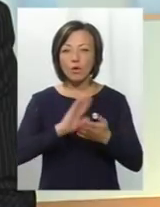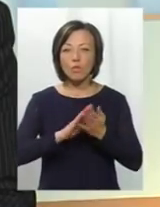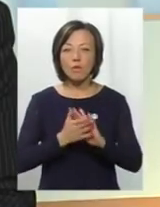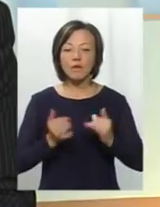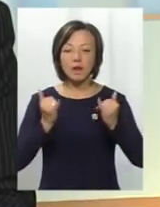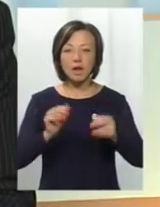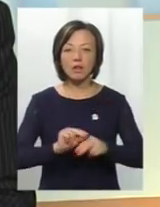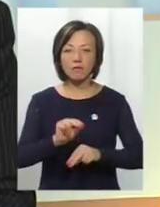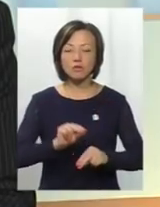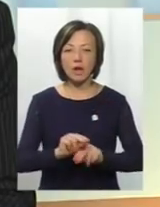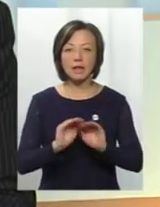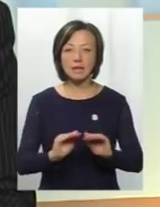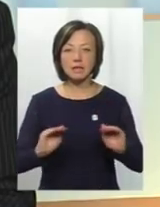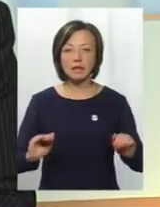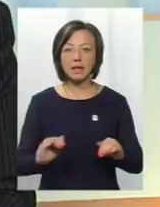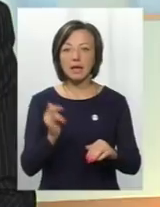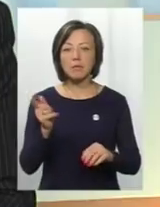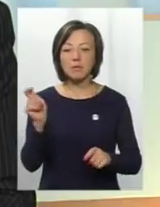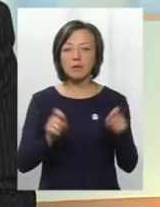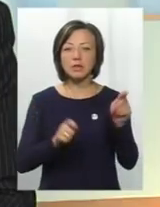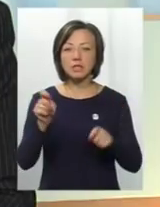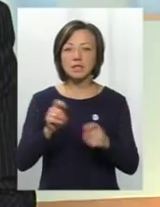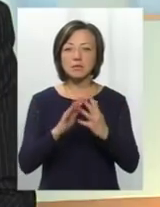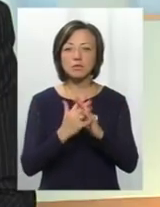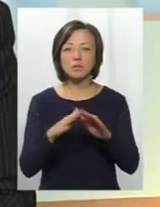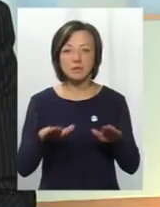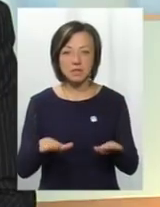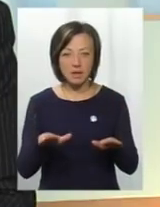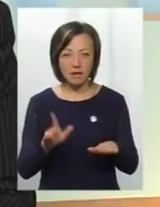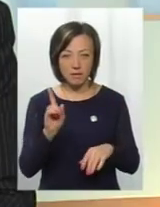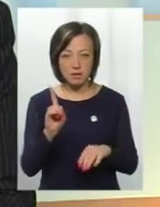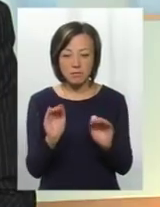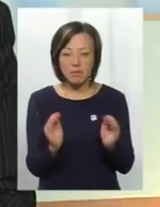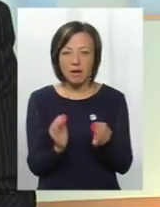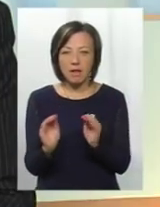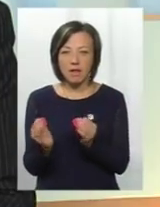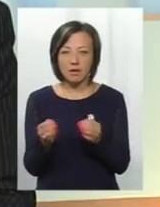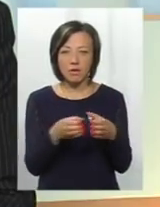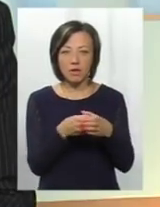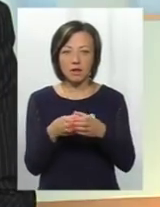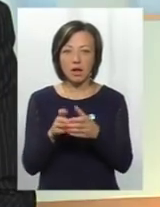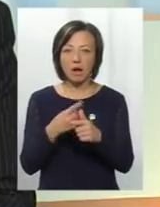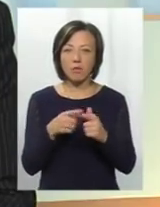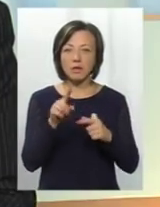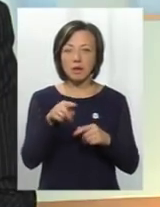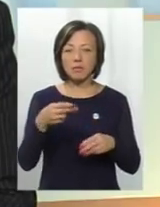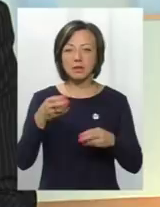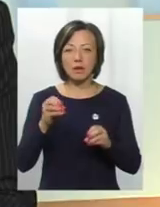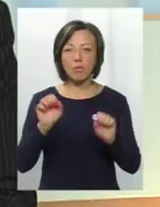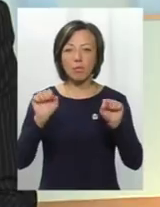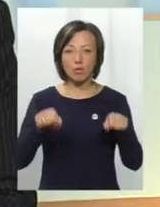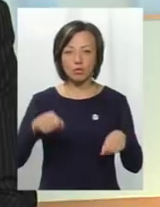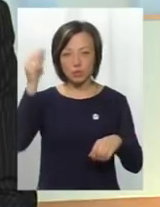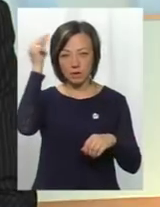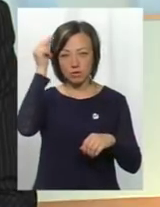навчання дітей, які приходять до неї із сільської місцевості, із малесеньких колективів або там, де можуть